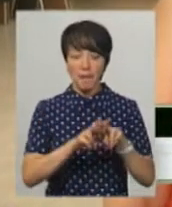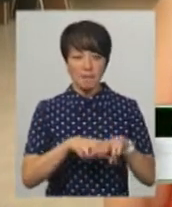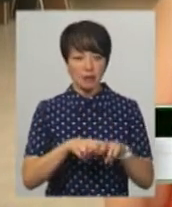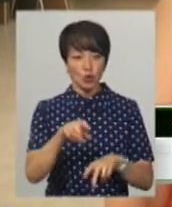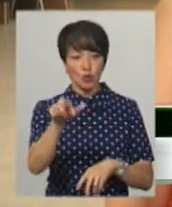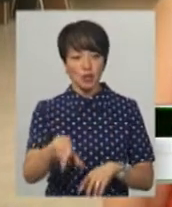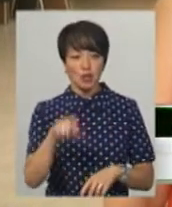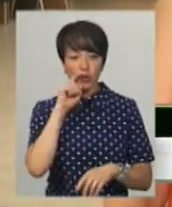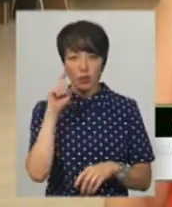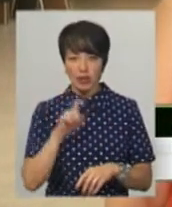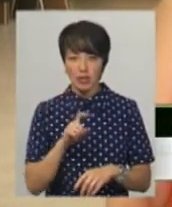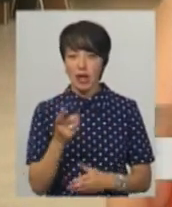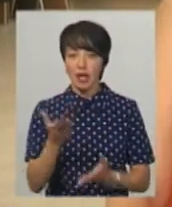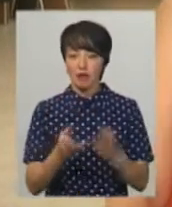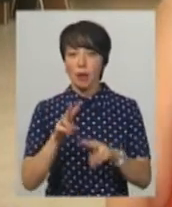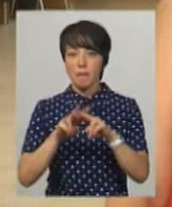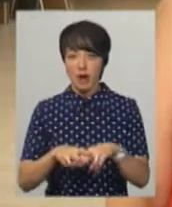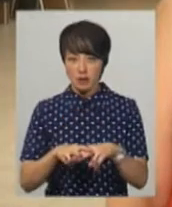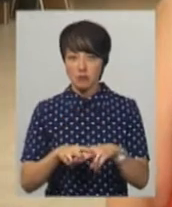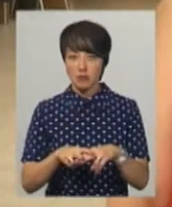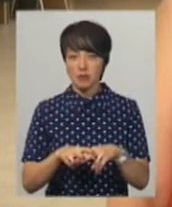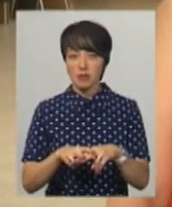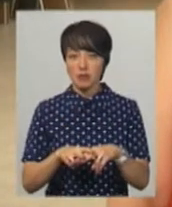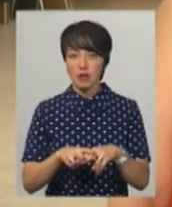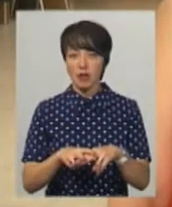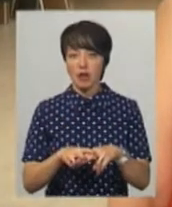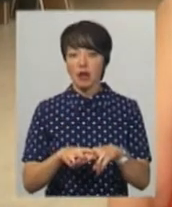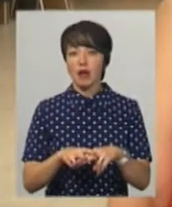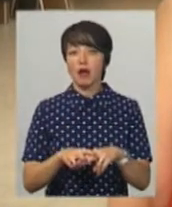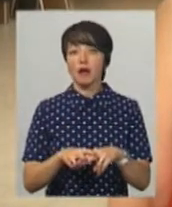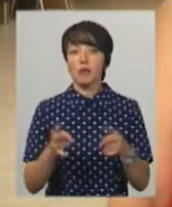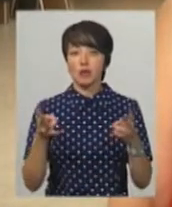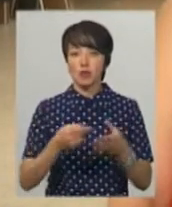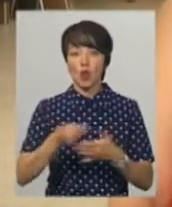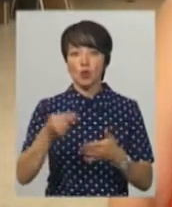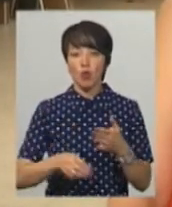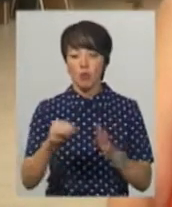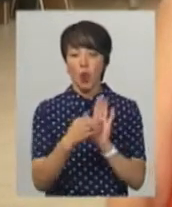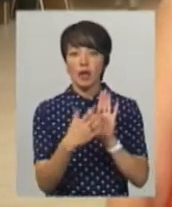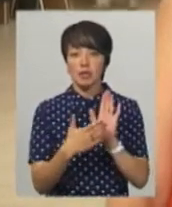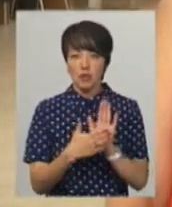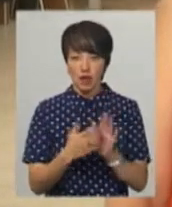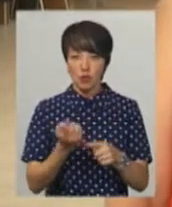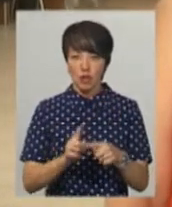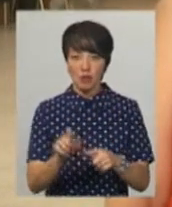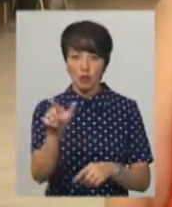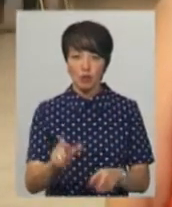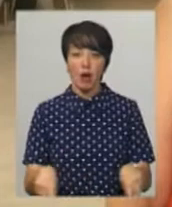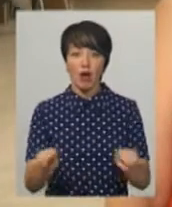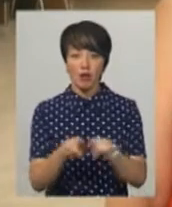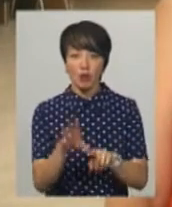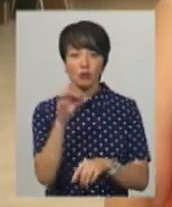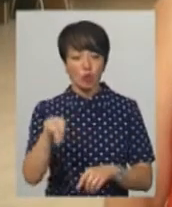громадянина України. Якщо паспорт у вигляді ID-картки, потрібно ще довідку про реєстрацію даної особи, а також